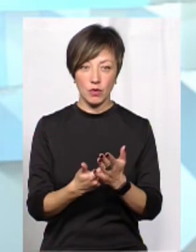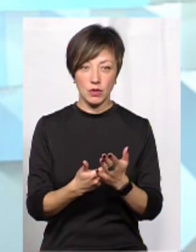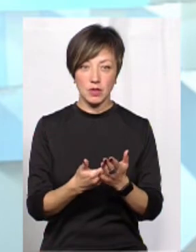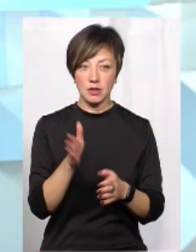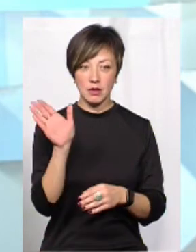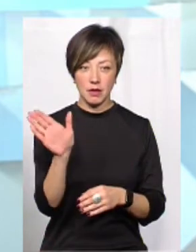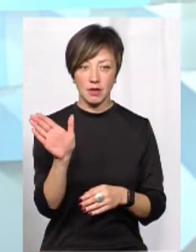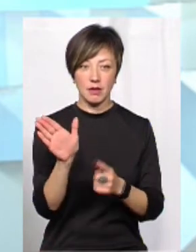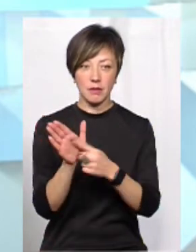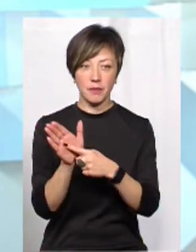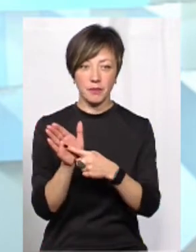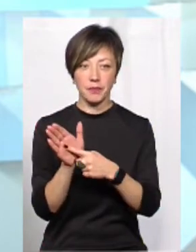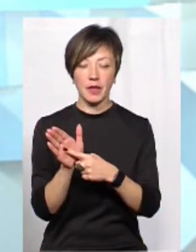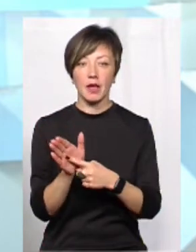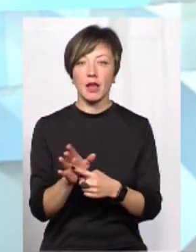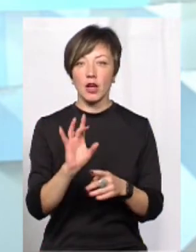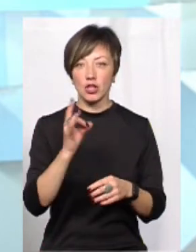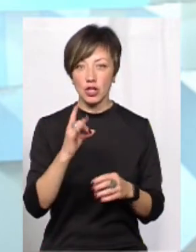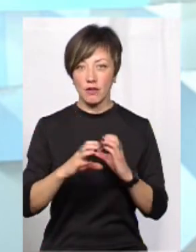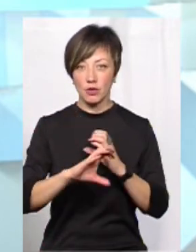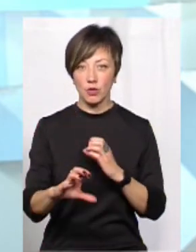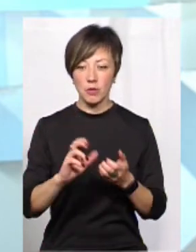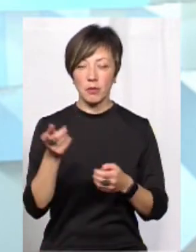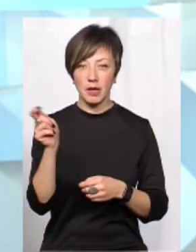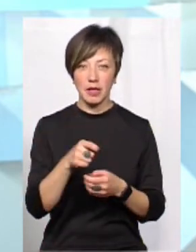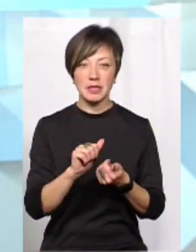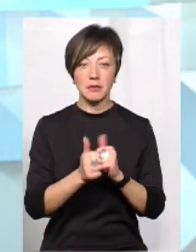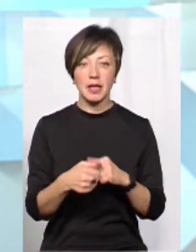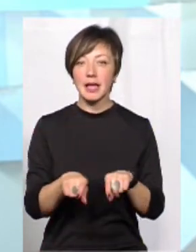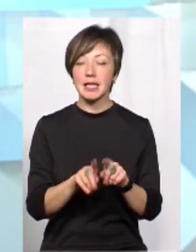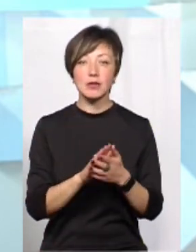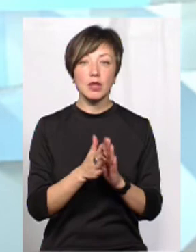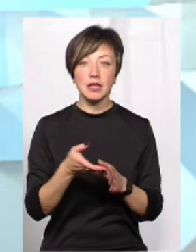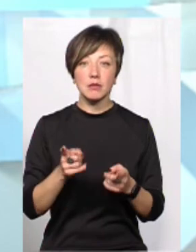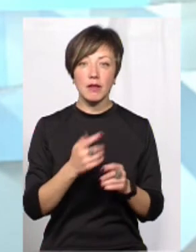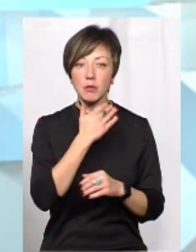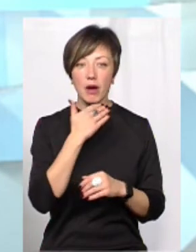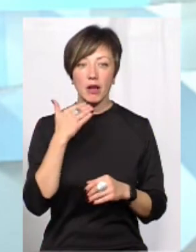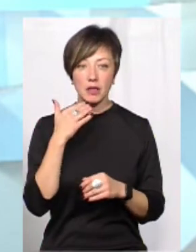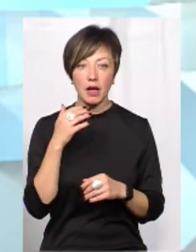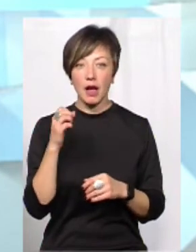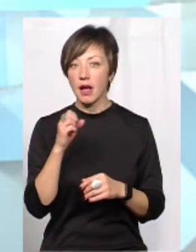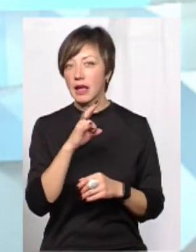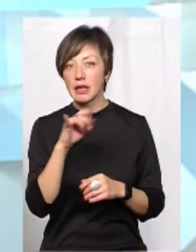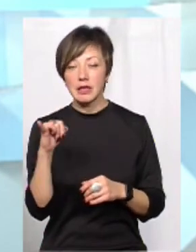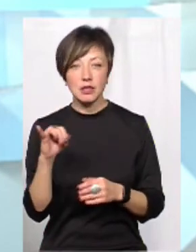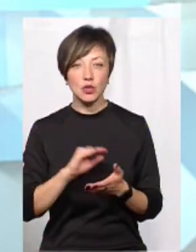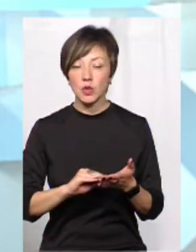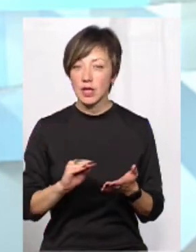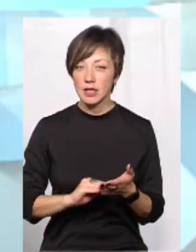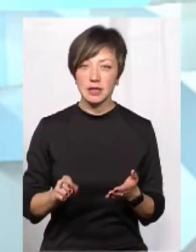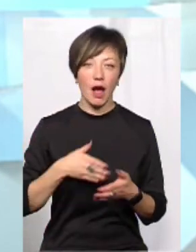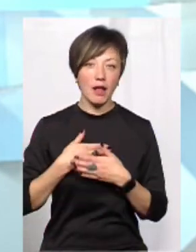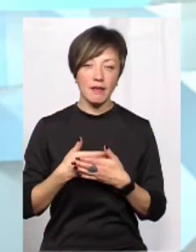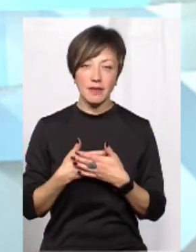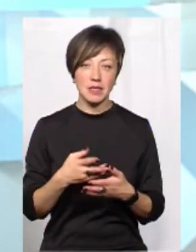дивіться, лежать ржаві труби, приїхали, замінили. Тобто, таких ситуацій насправді багато. Ані журналісти, ані